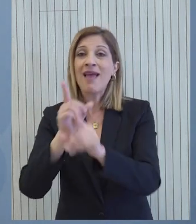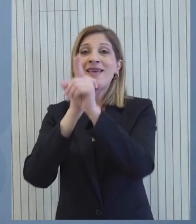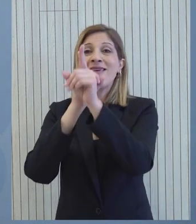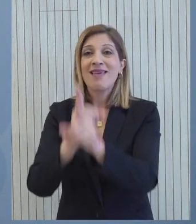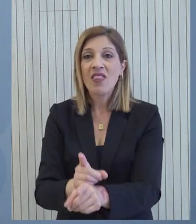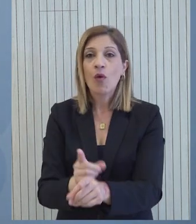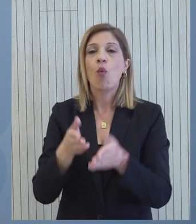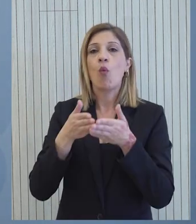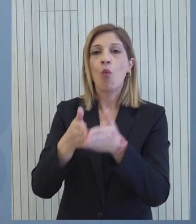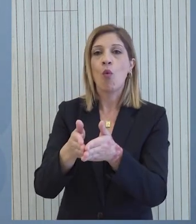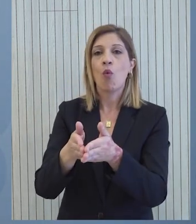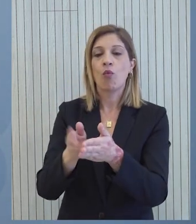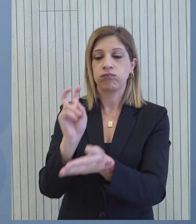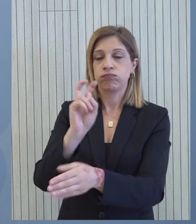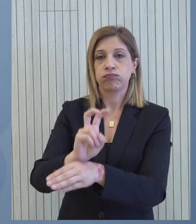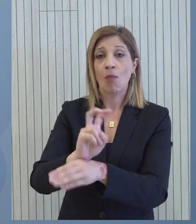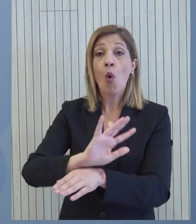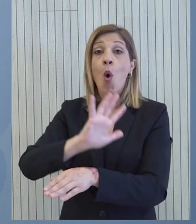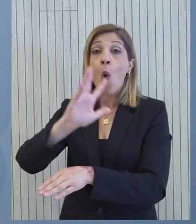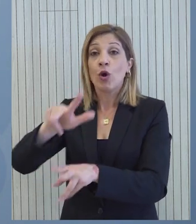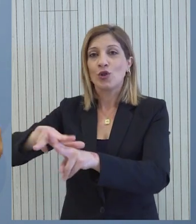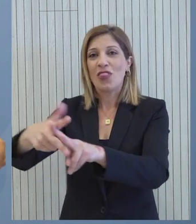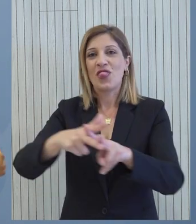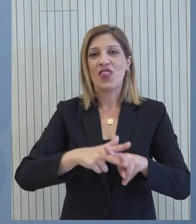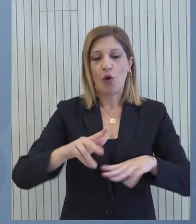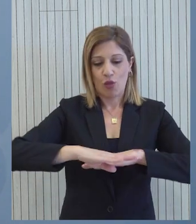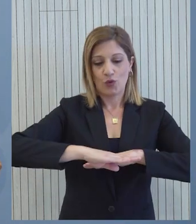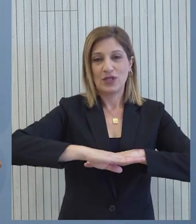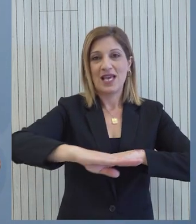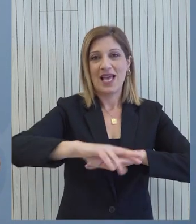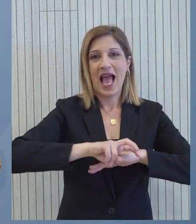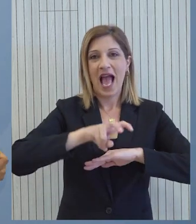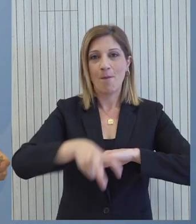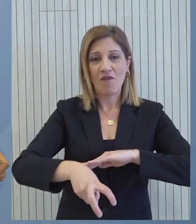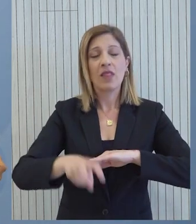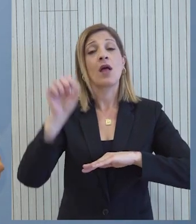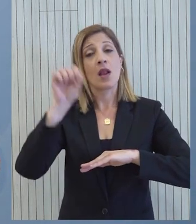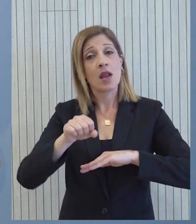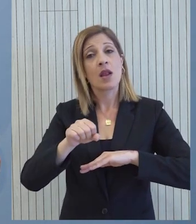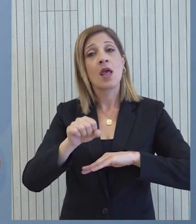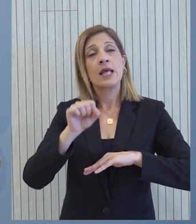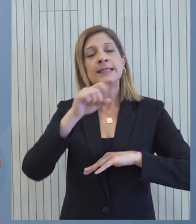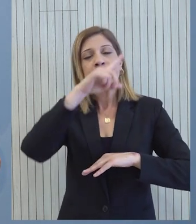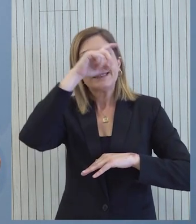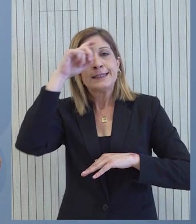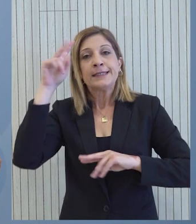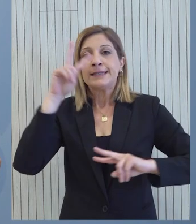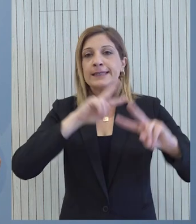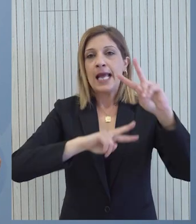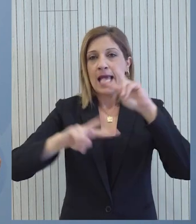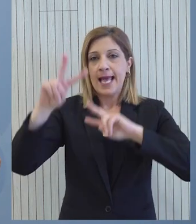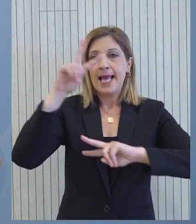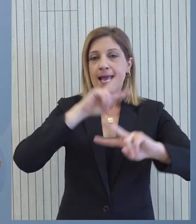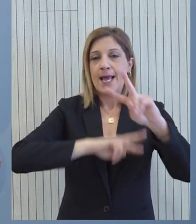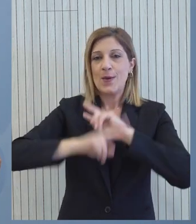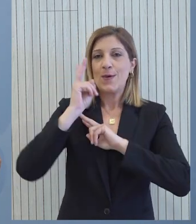μέσα μέχρι να επισκευαστεί πλήρωση η πλωτή από βάθρα Είναι γεγονός ναι ότι οι δυσμενείς καιρικές συνθήκες έχουν επιβραδίνει